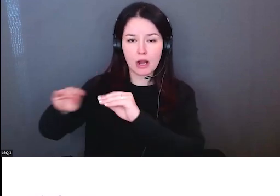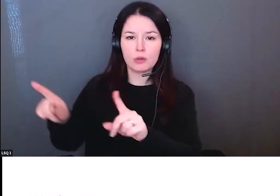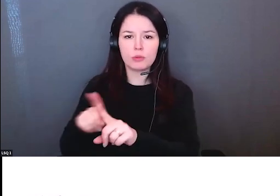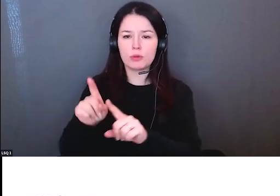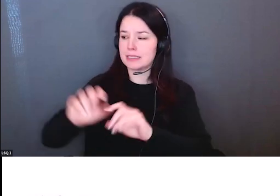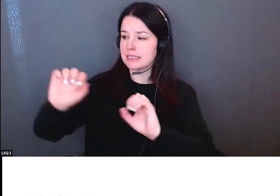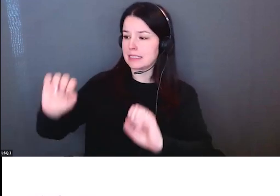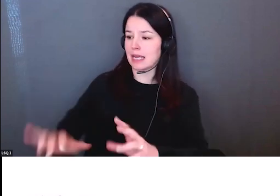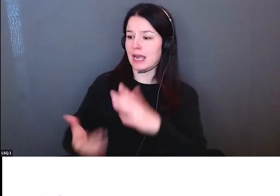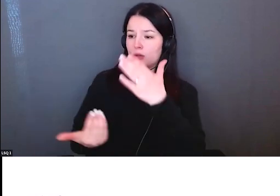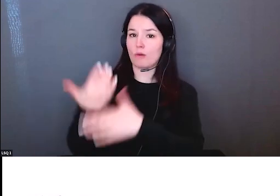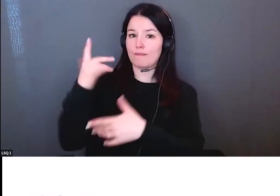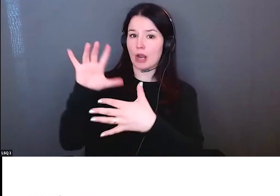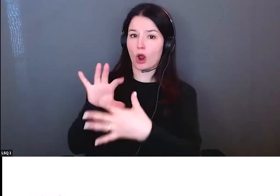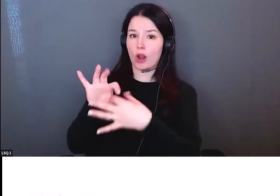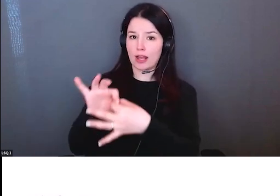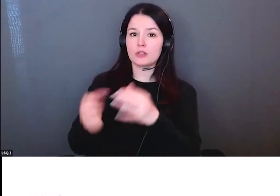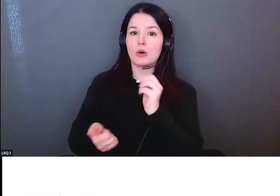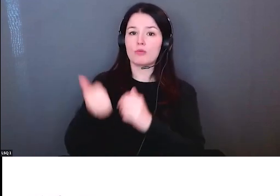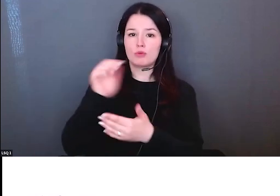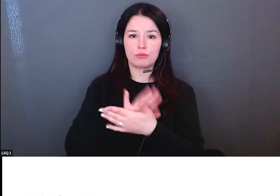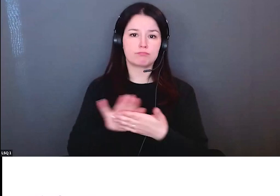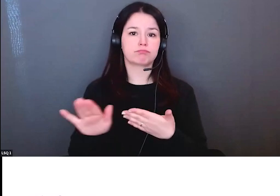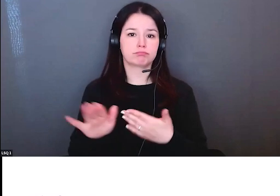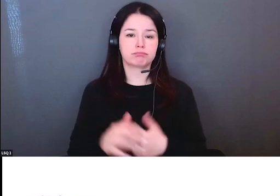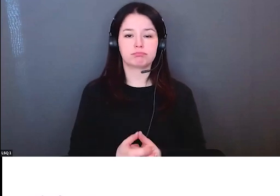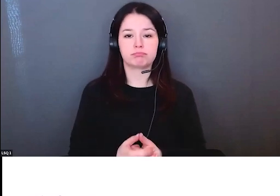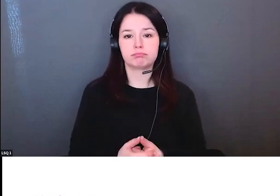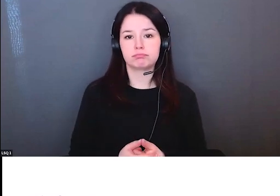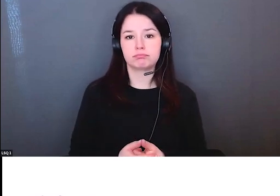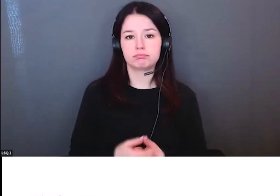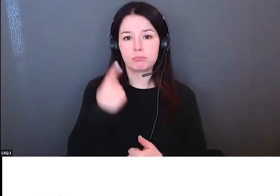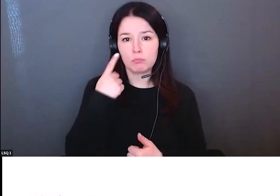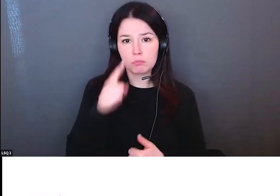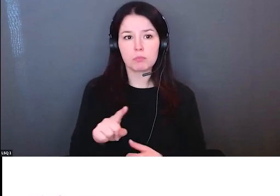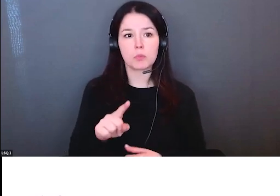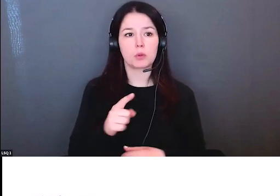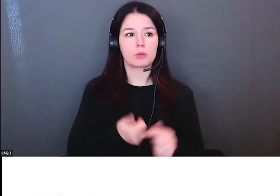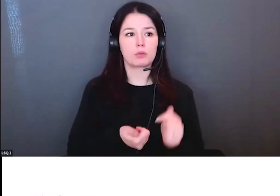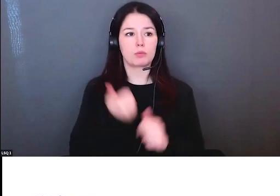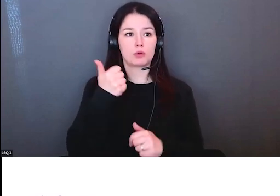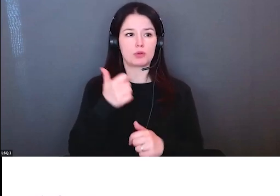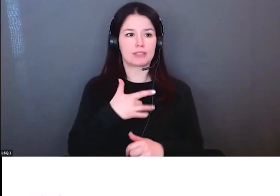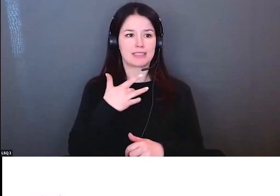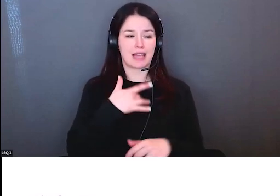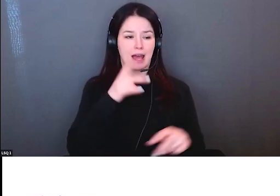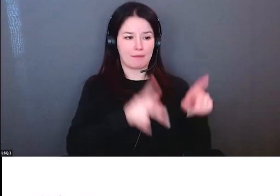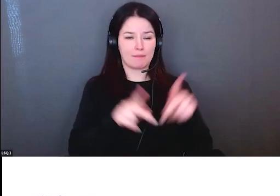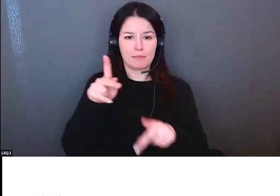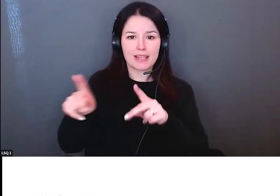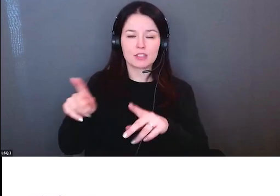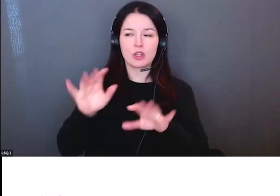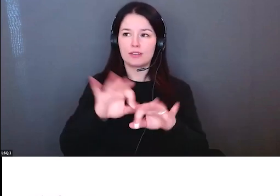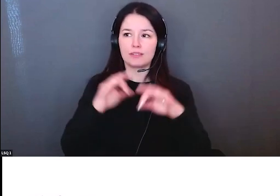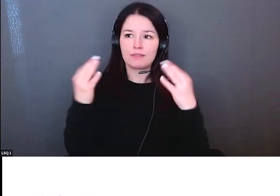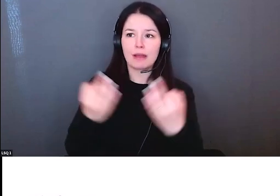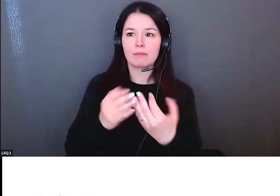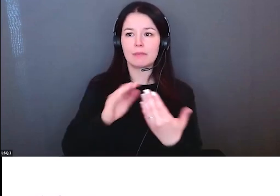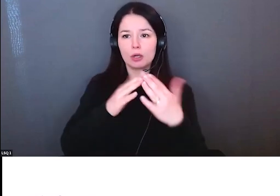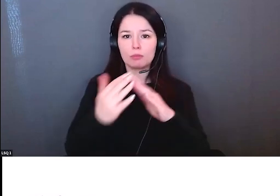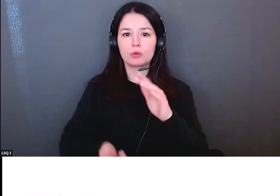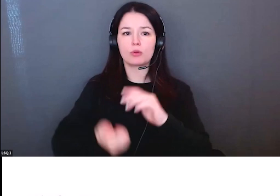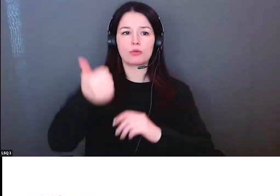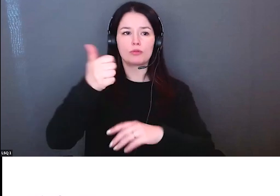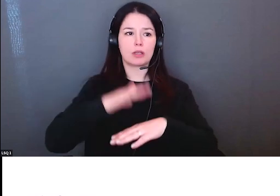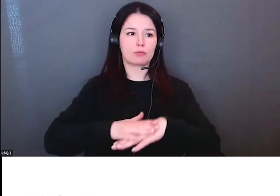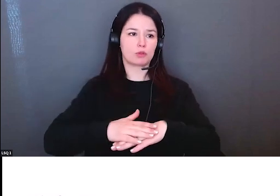de notre système de croyance et donc lorsque le traité de paix il a été fait il a été fait